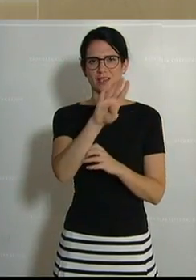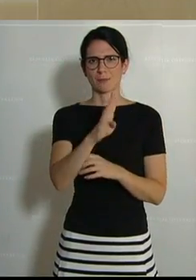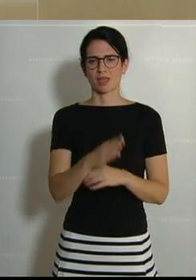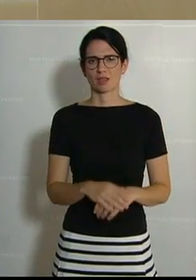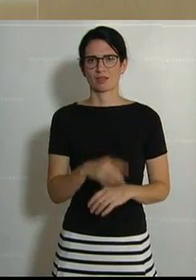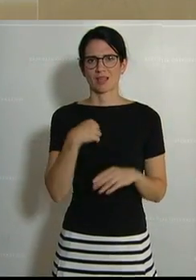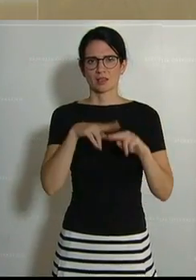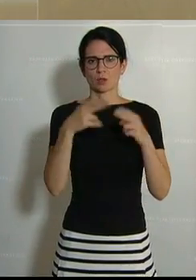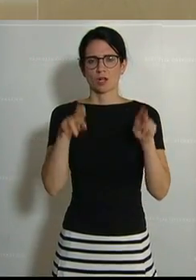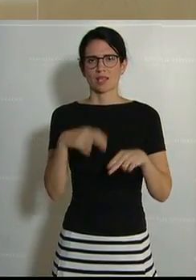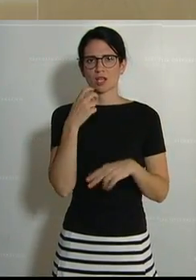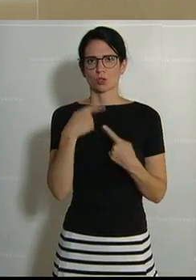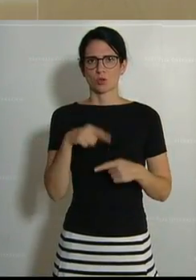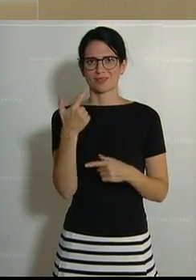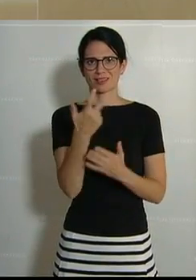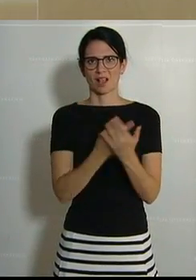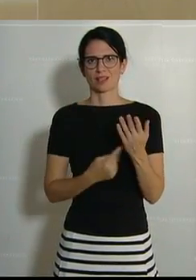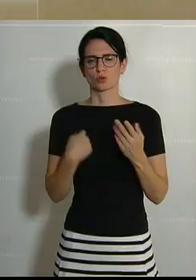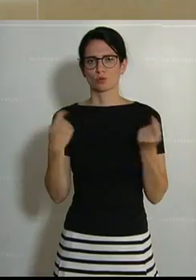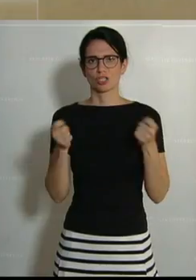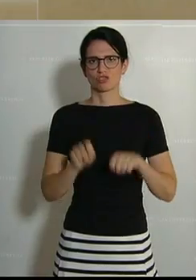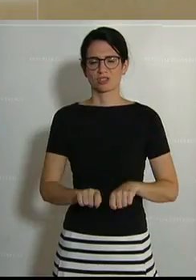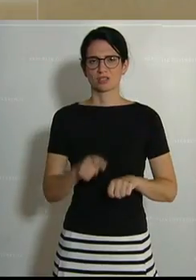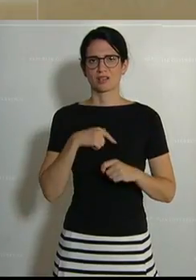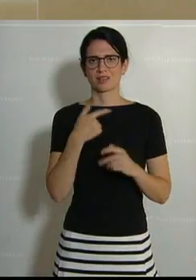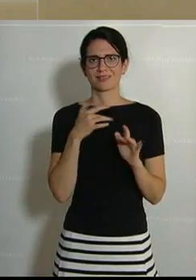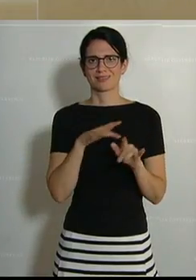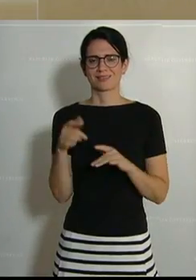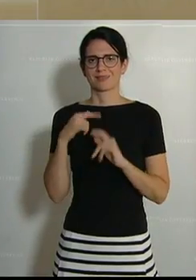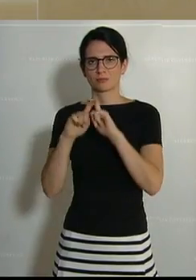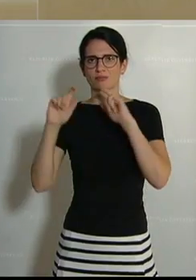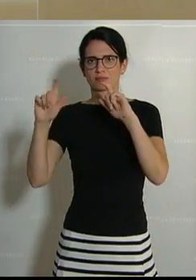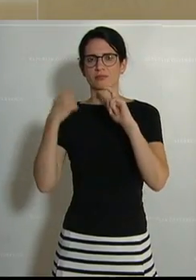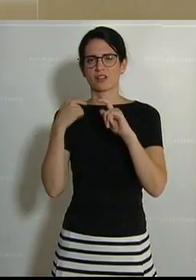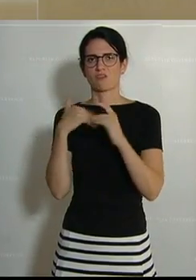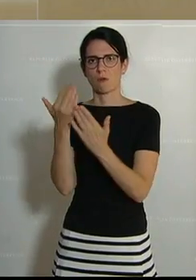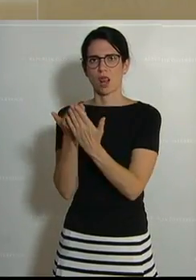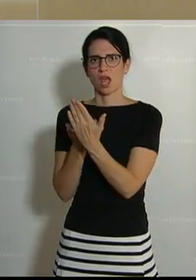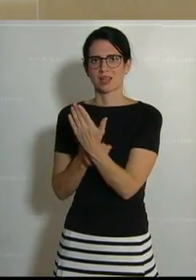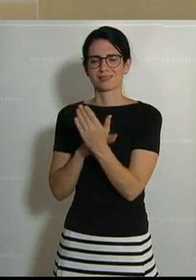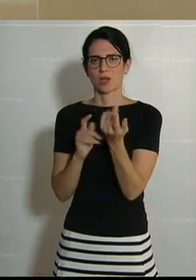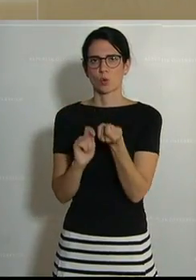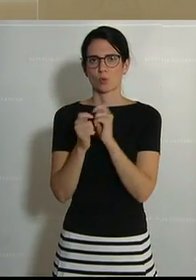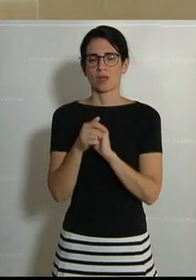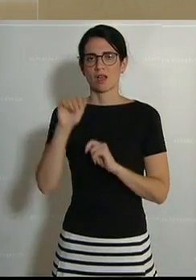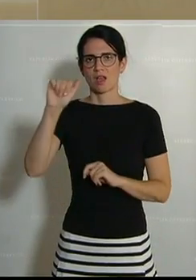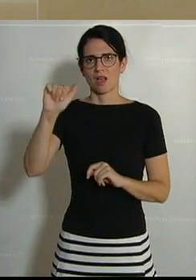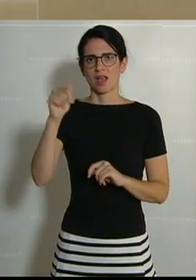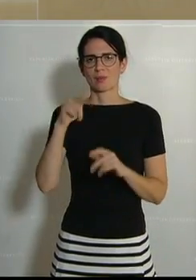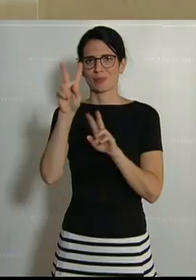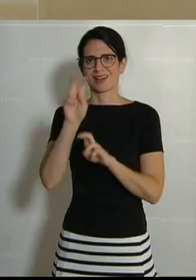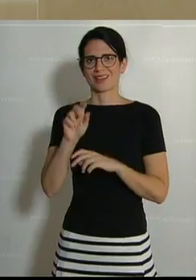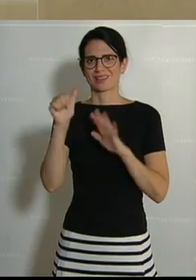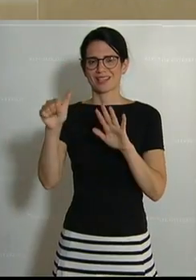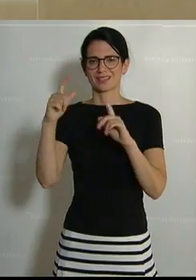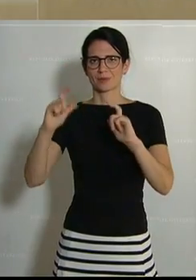Der Nationalrat wolle in zweiter Lesung beschließen, die eingangs bezeichnete Regierungsvorlage wird wie folgt geändert. In §